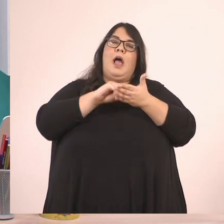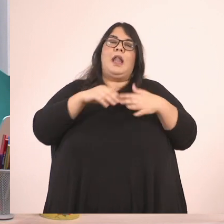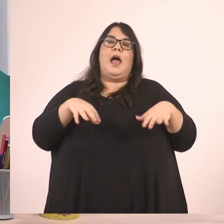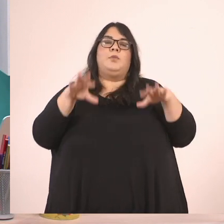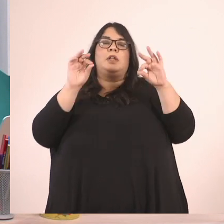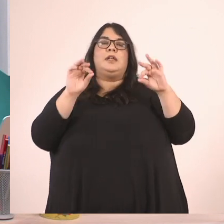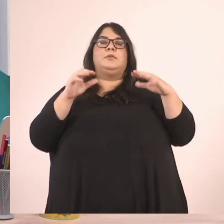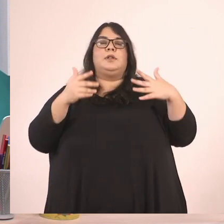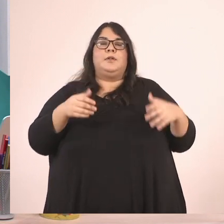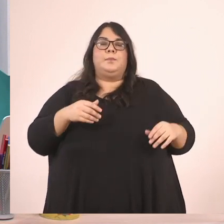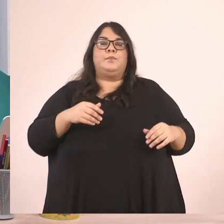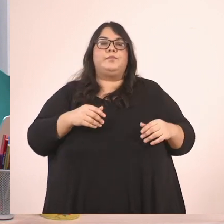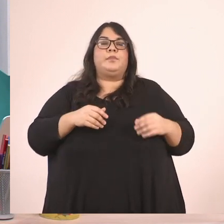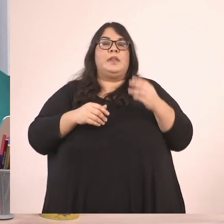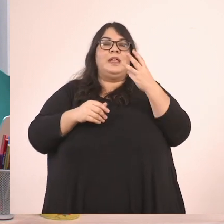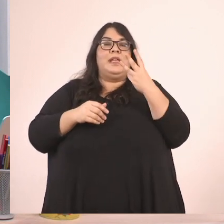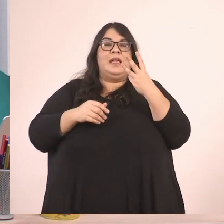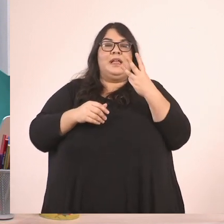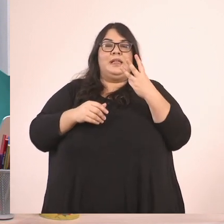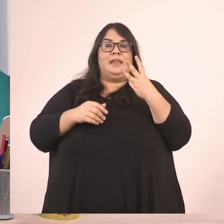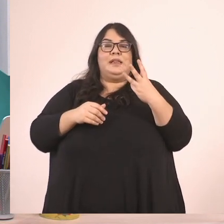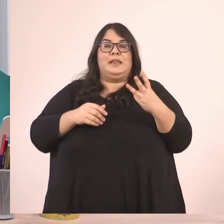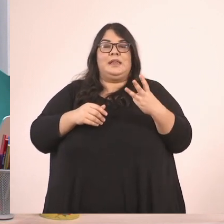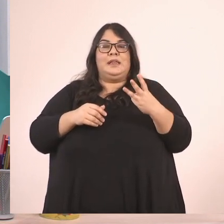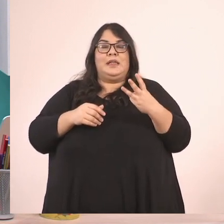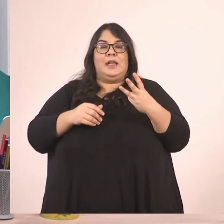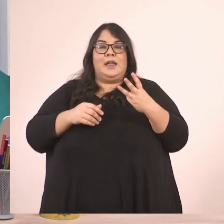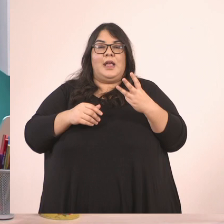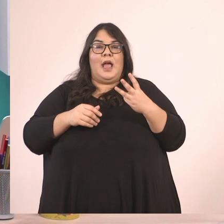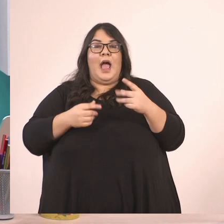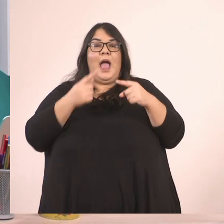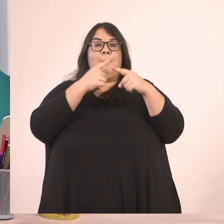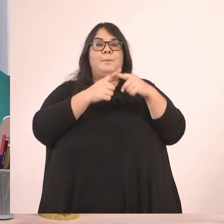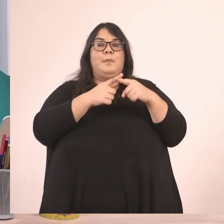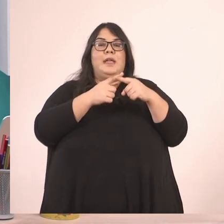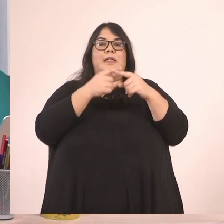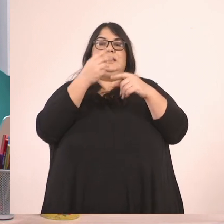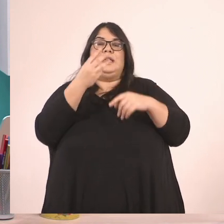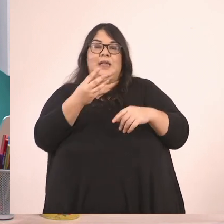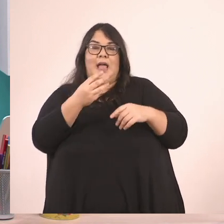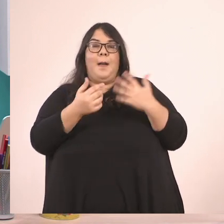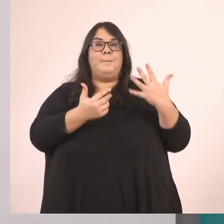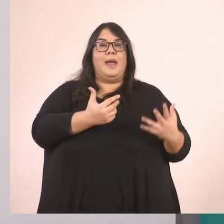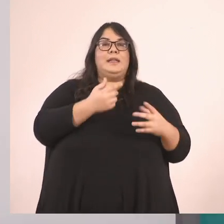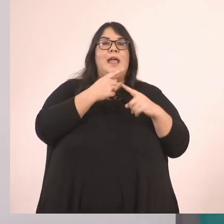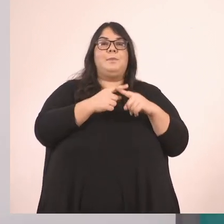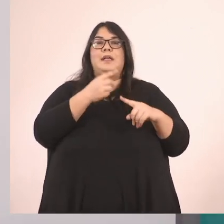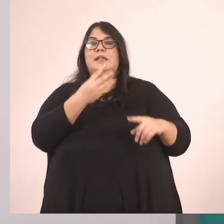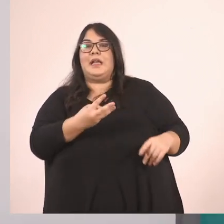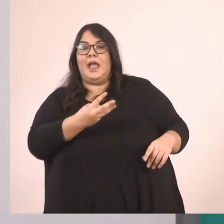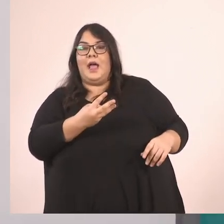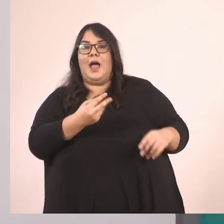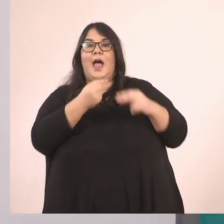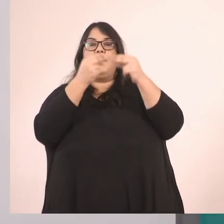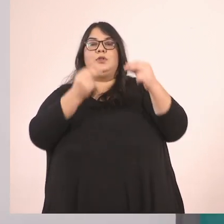αρχή και να πολλαπλασιάσουμε και τους δύο όρους με το 3. Να τριπλασιάσουμε τους όρους. Τρεις